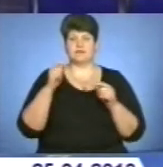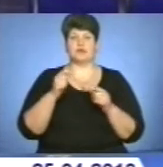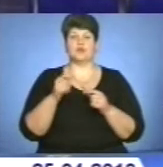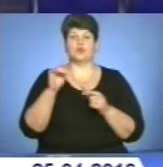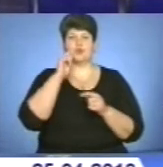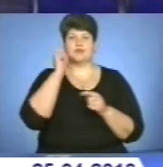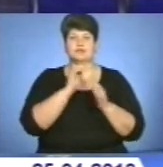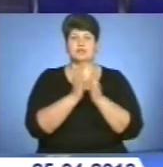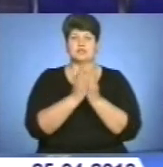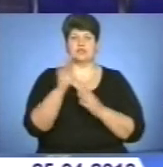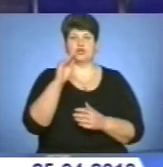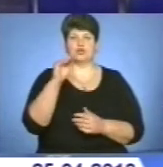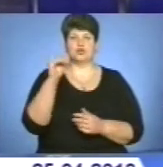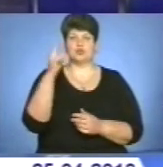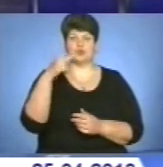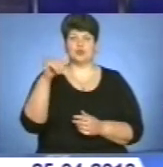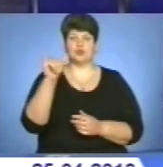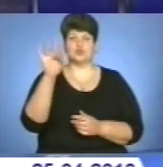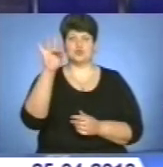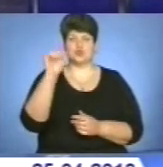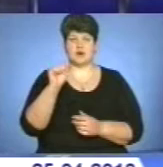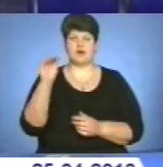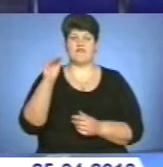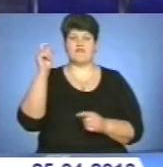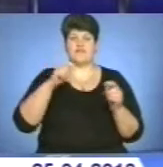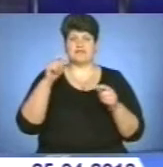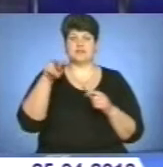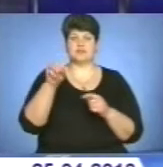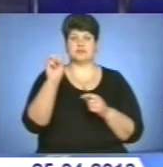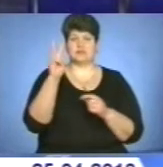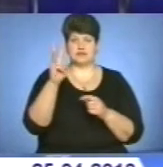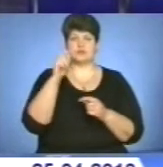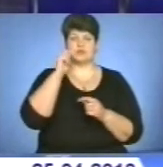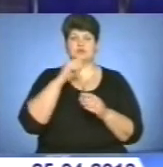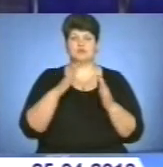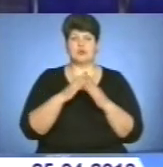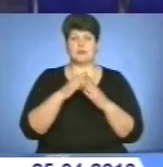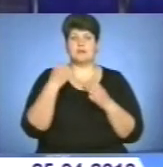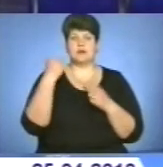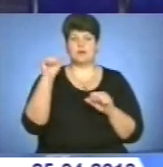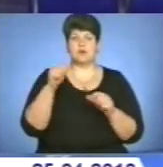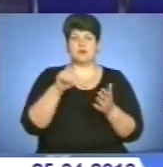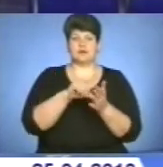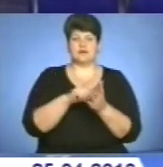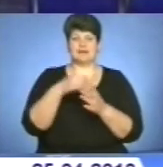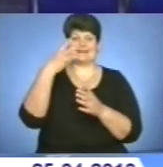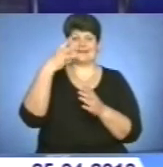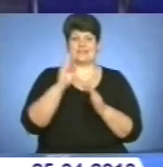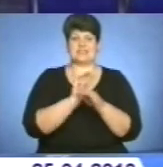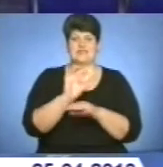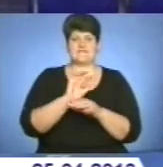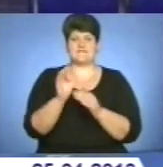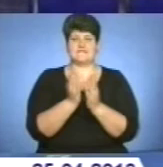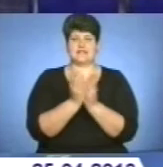«Джурафест-2013». В Українському Домі Перемога роботи представили понад 30 видавництв. На відкритті фестивалю